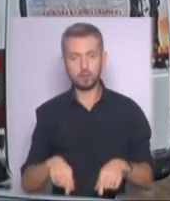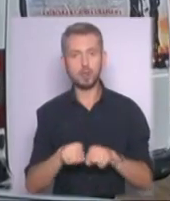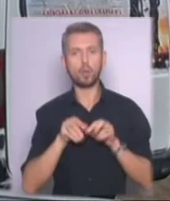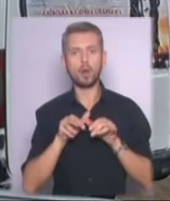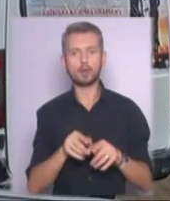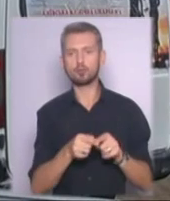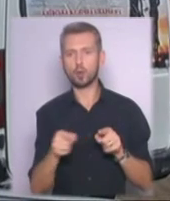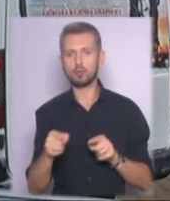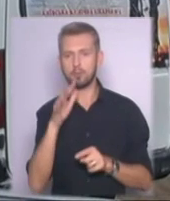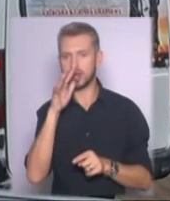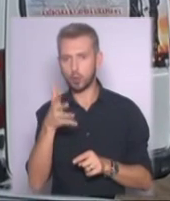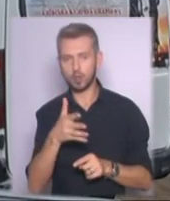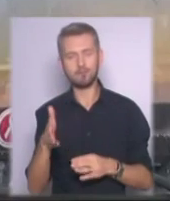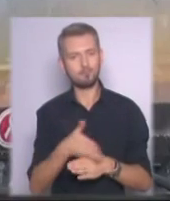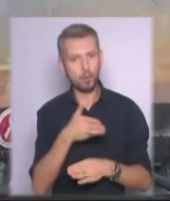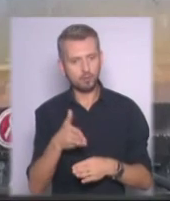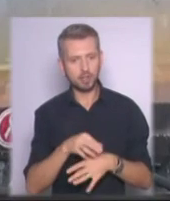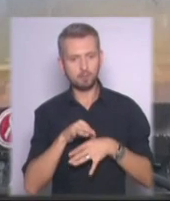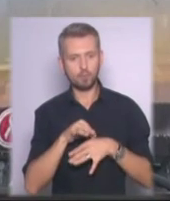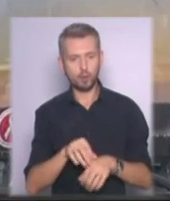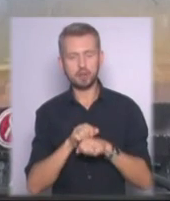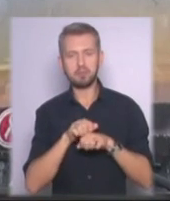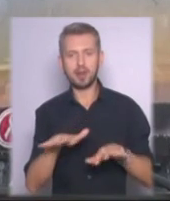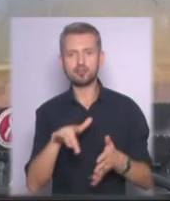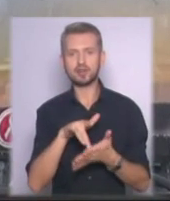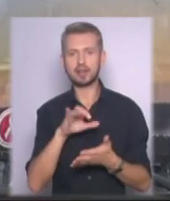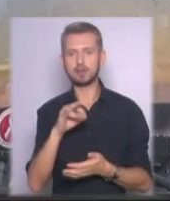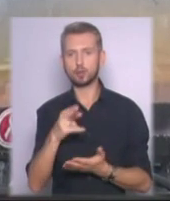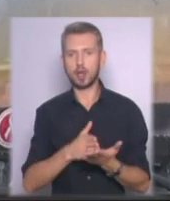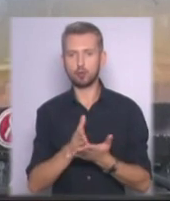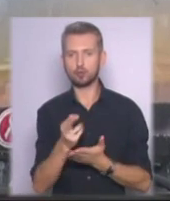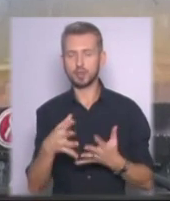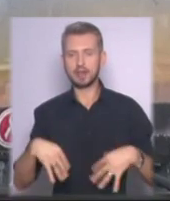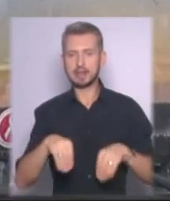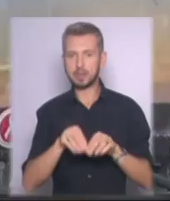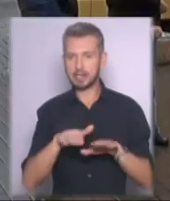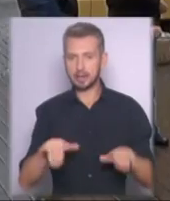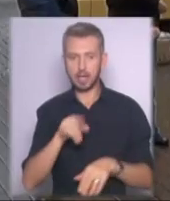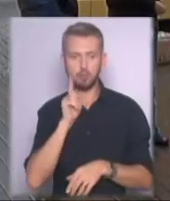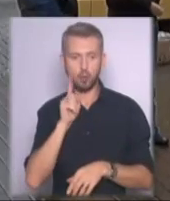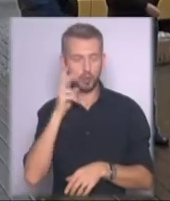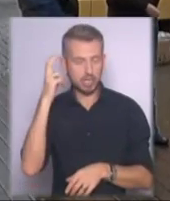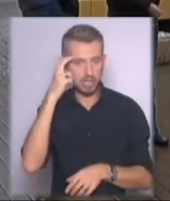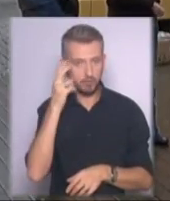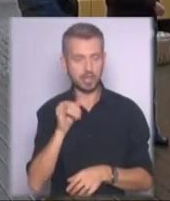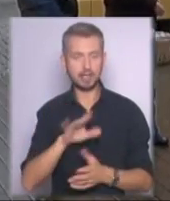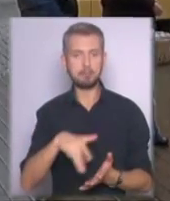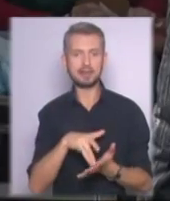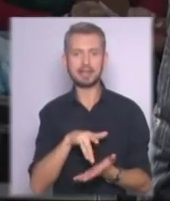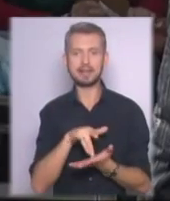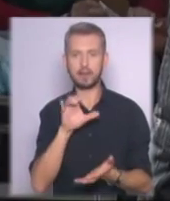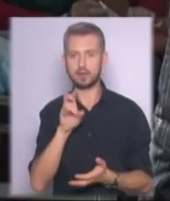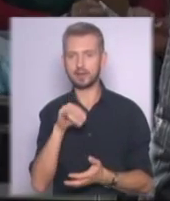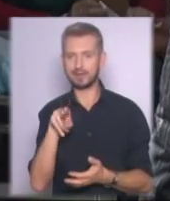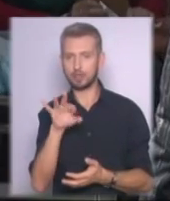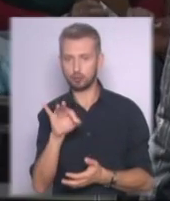протягом п'яти років поспіль проводить мережа центрів соціальних служб для сім'ї, дітей та молоді Києва та міський центр СНІДу.